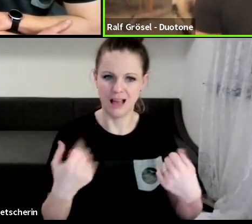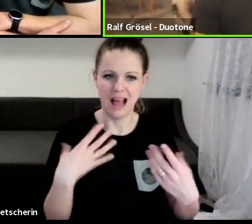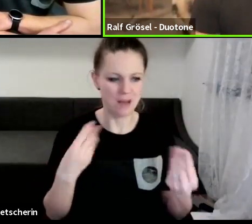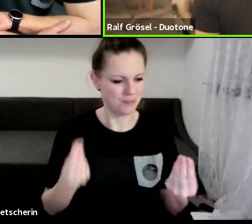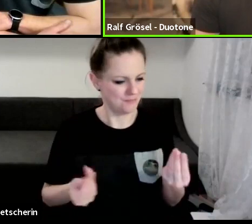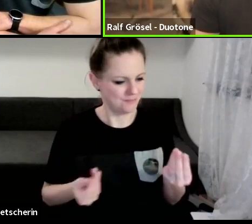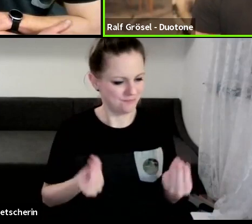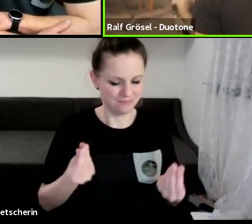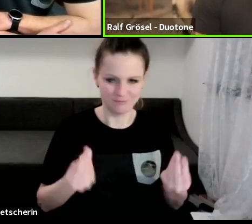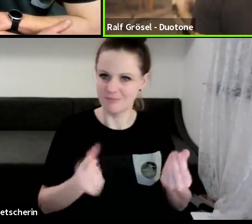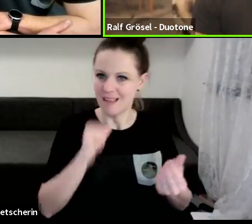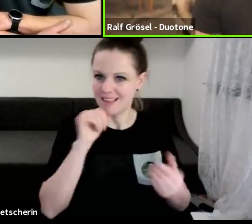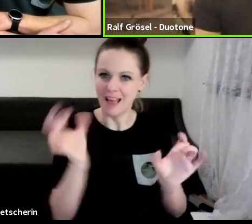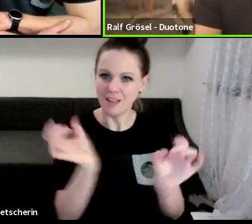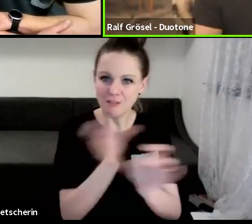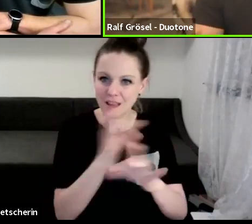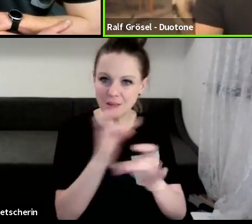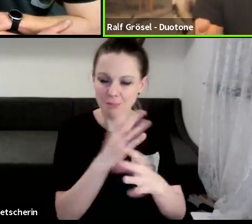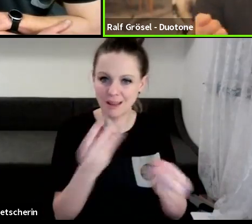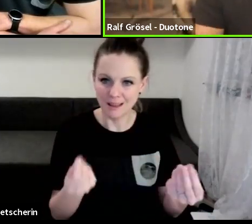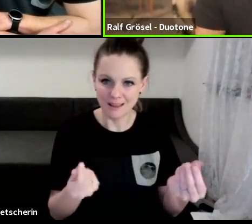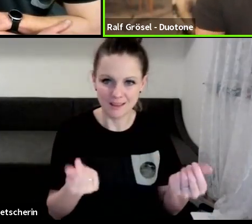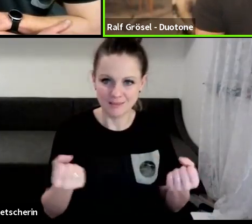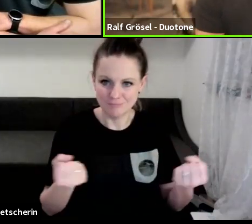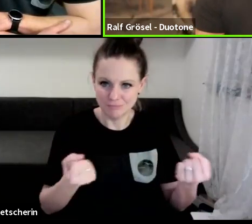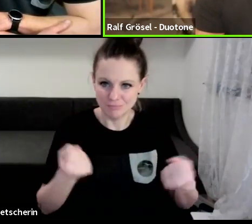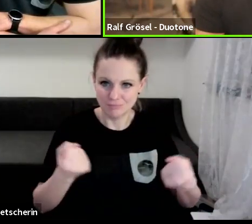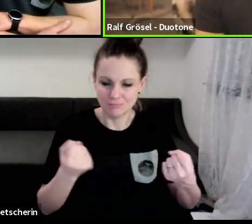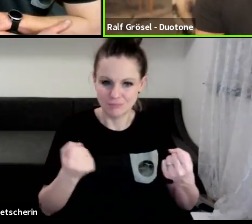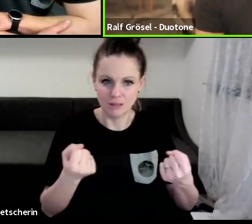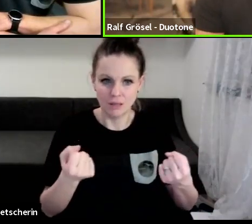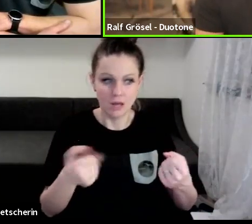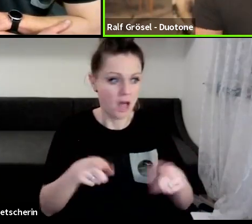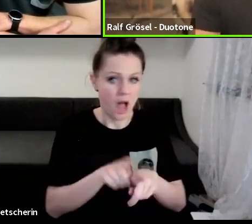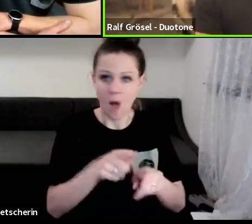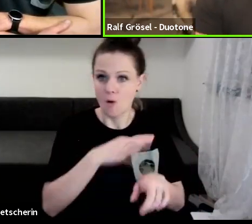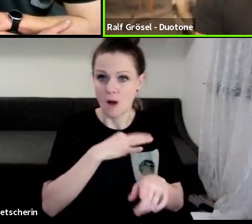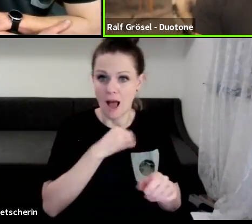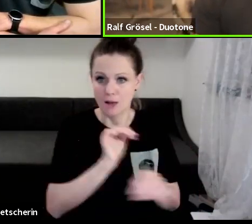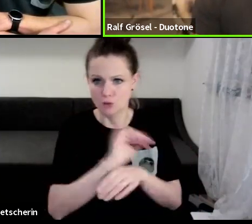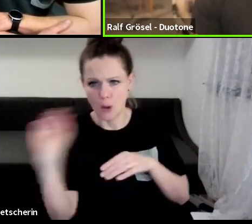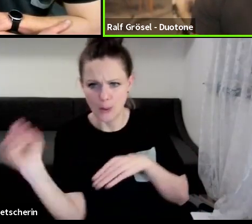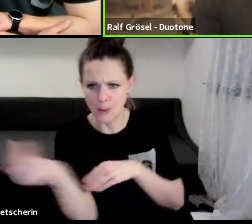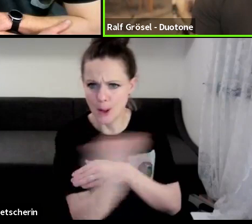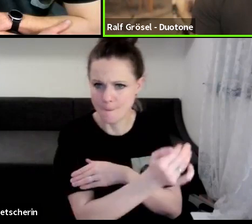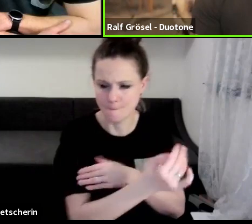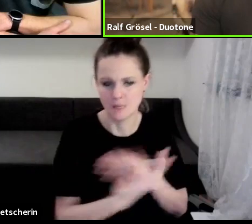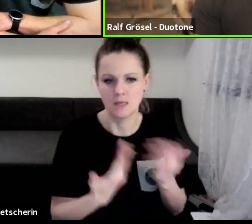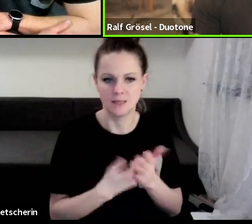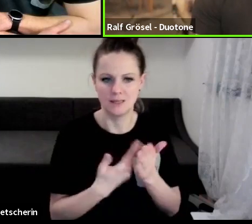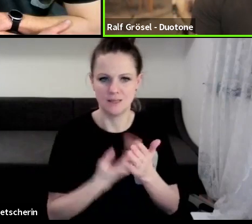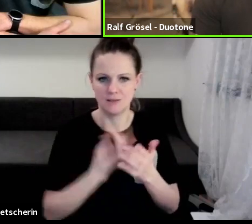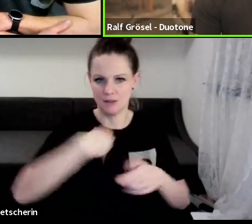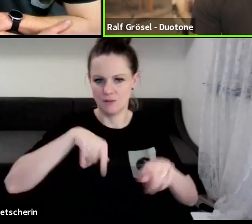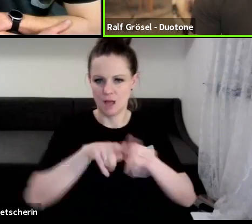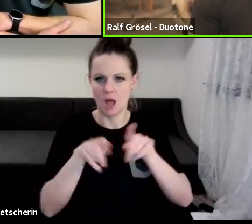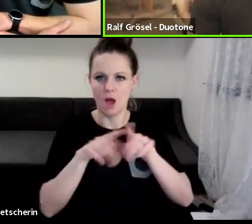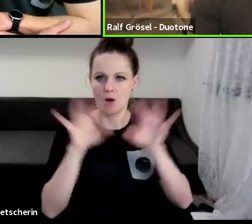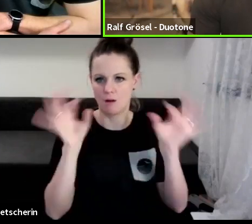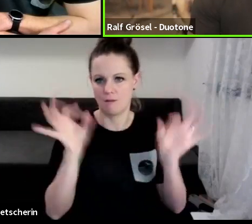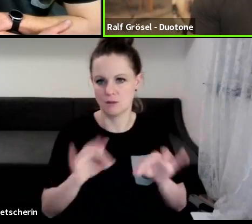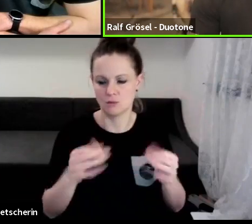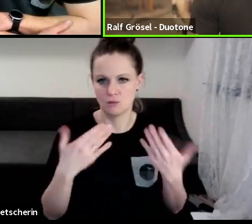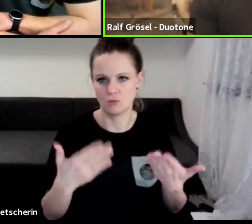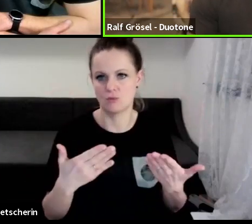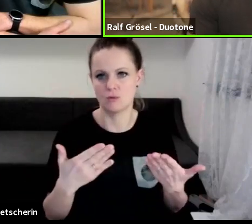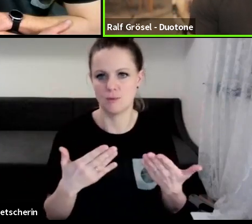-Wheel, dann traust du ja auch dich nicht schnell, um eine Kurve zu fahren. Und das ist letztendlich genau das, was wir auch versuchen. Wir versuchen halt immer, ein